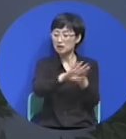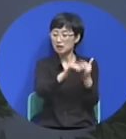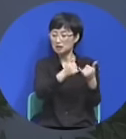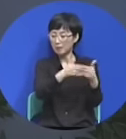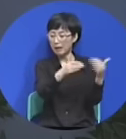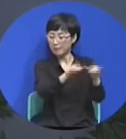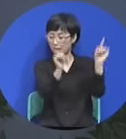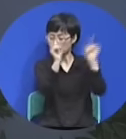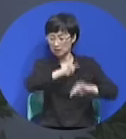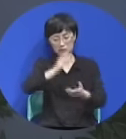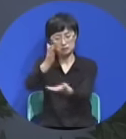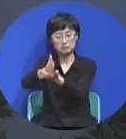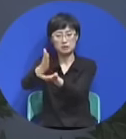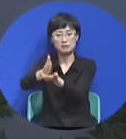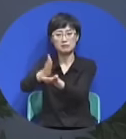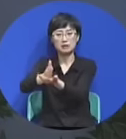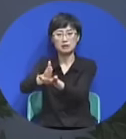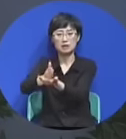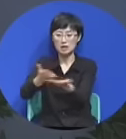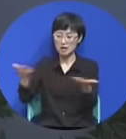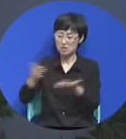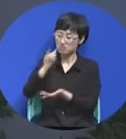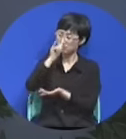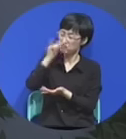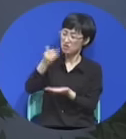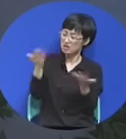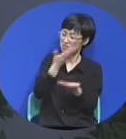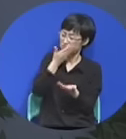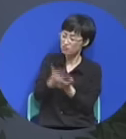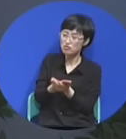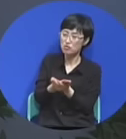아무리 훌륭한 거라도 사람 죽이는 건 하지 마라.